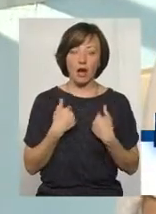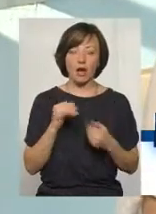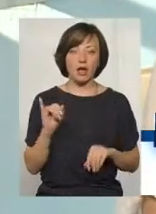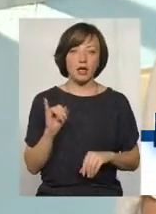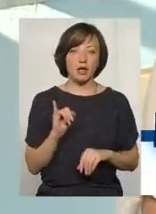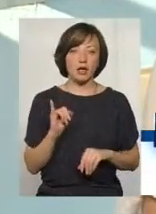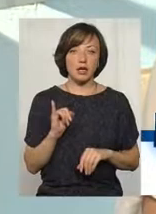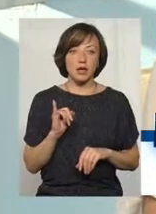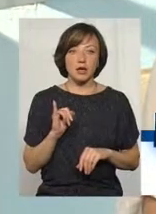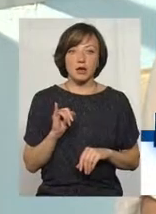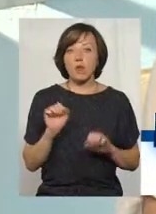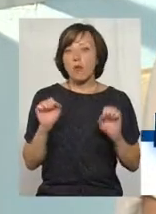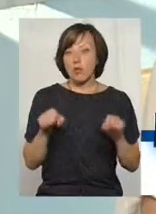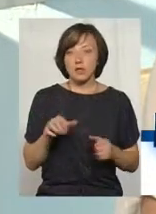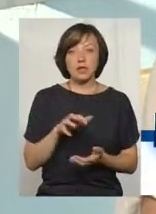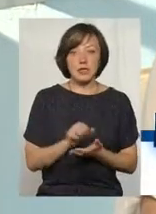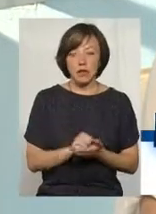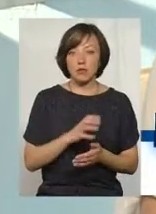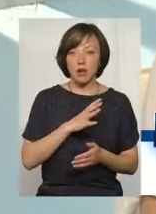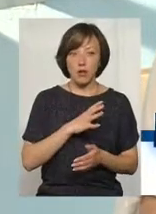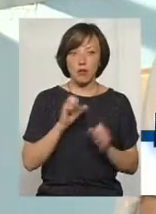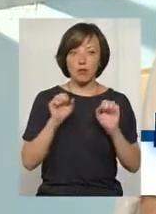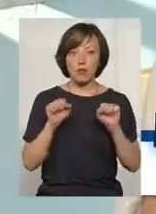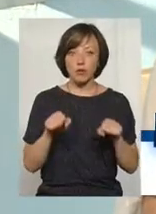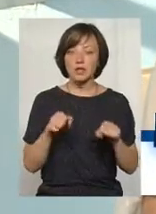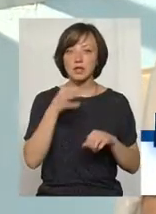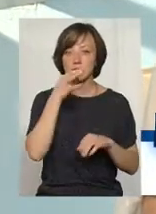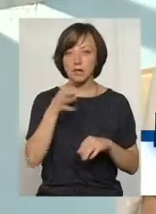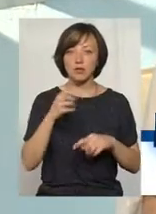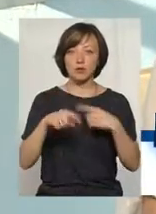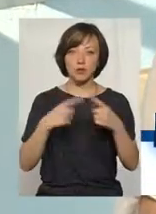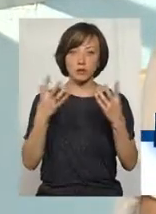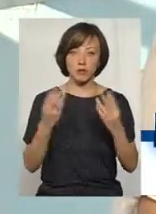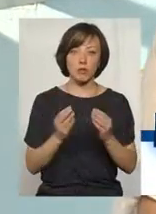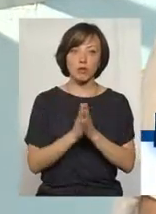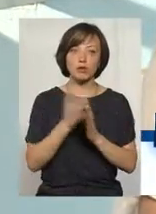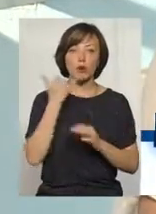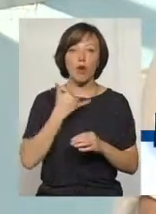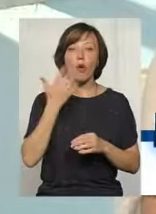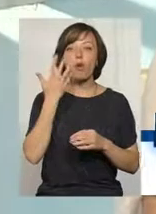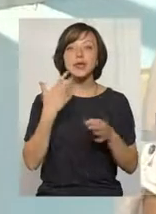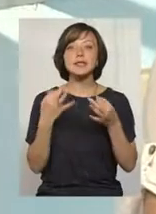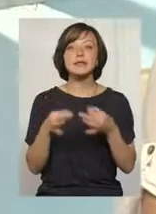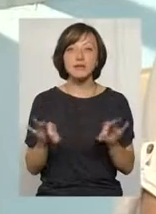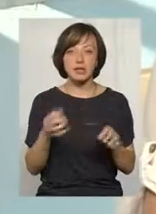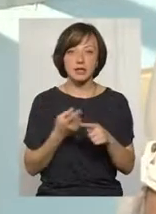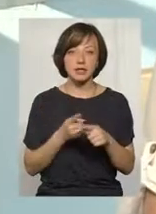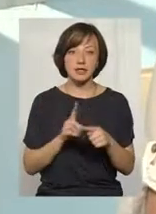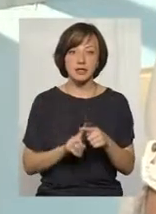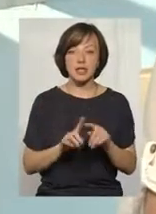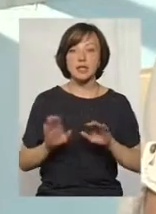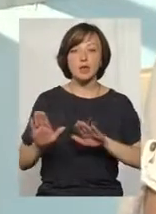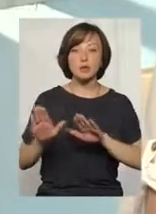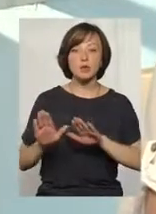і вона була, можливо, і зайнята в якийсь момент, але можна сказати наступного дня. Я просила перезвонити мені, коли вона вже звільниться, ця пані